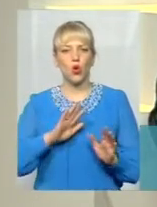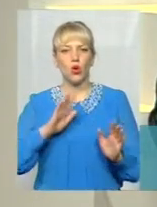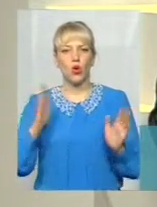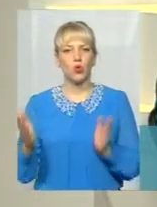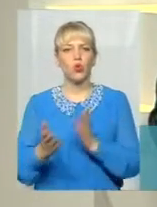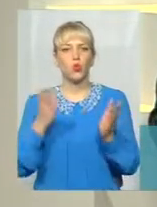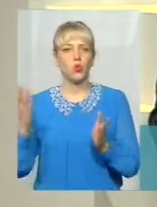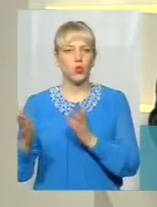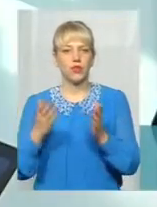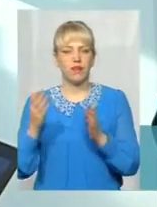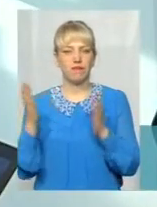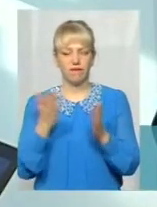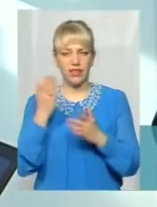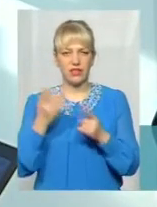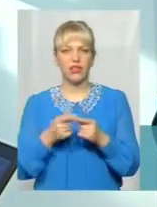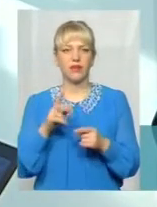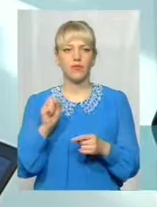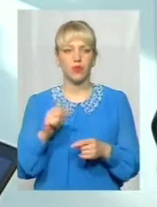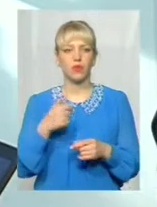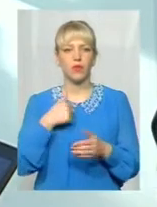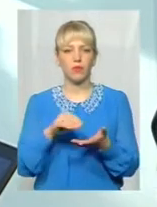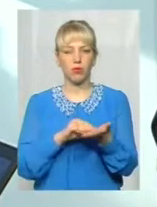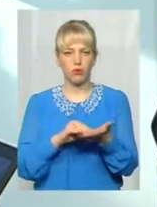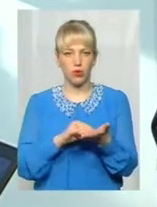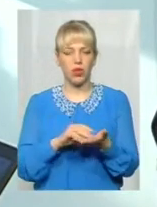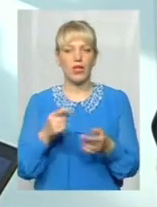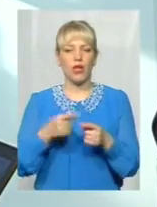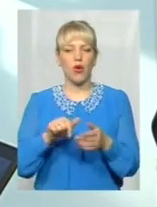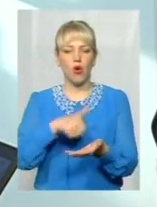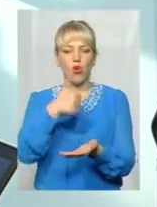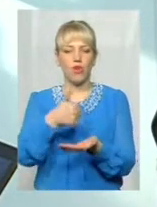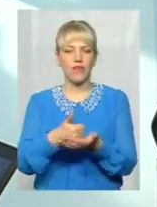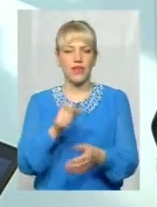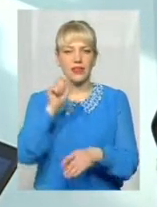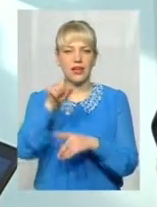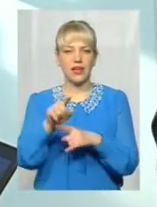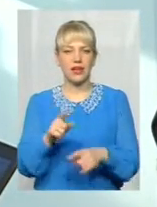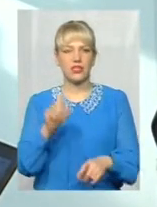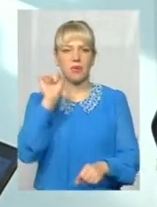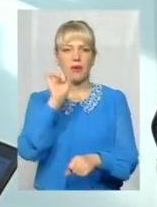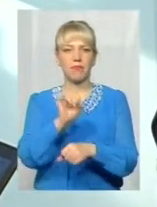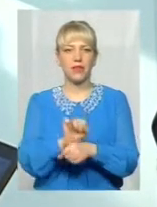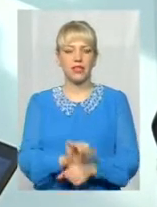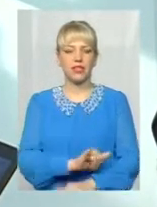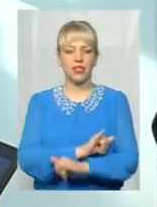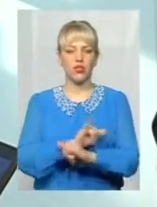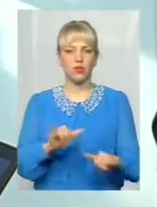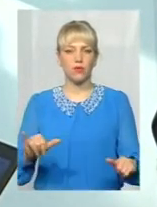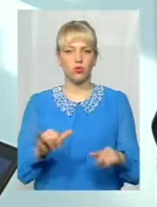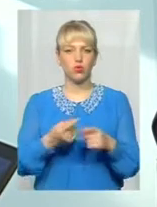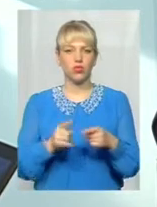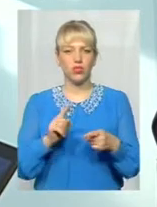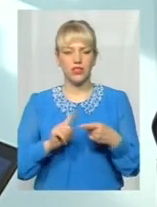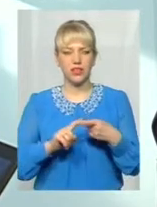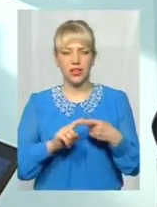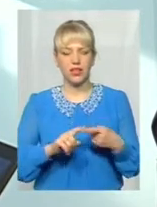повторююся із сюжета, наша головна задача – це припинити розповсюдження цієї пожежі, локалізувати її на